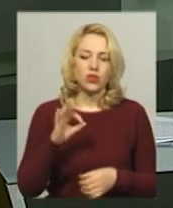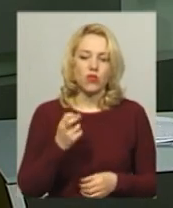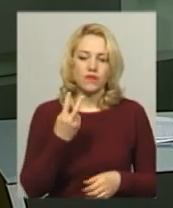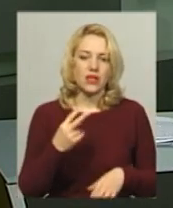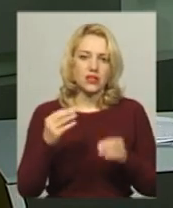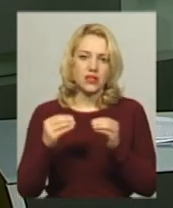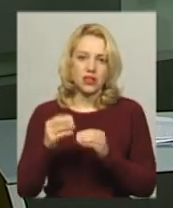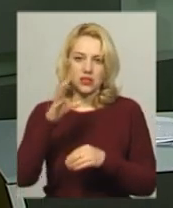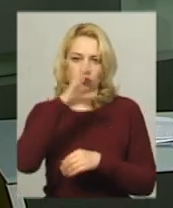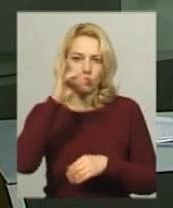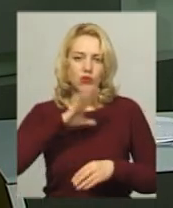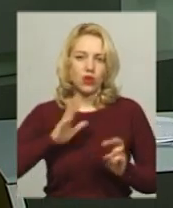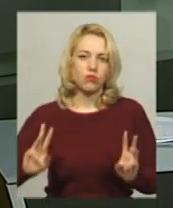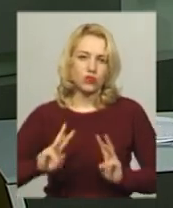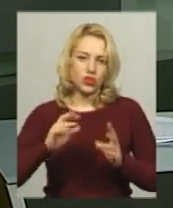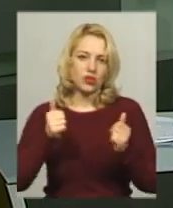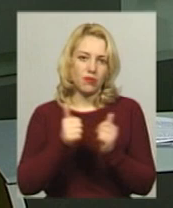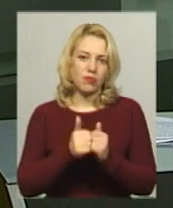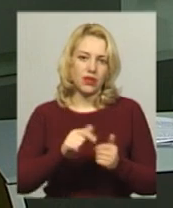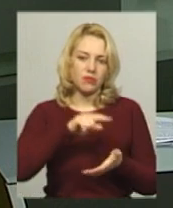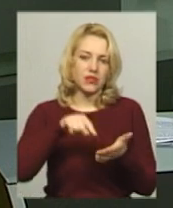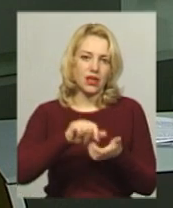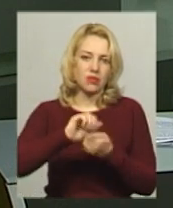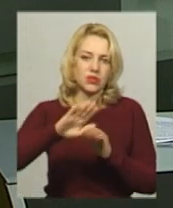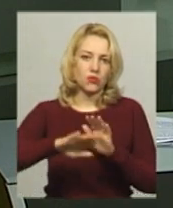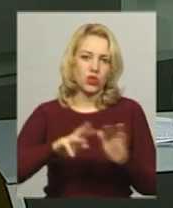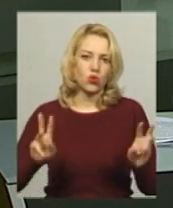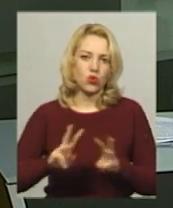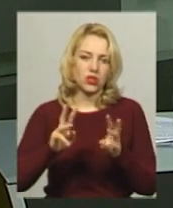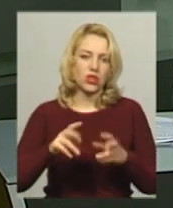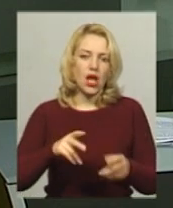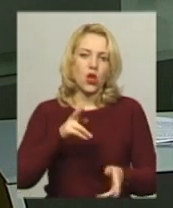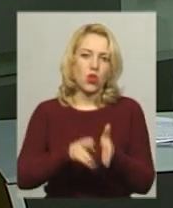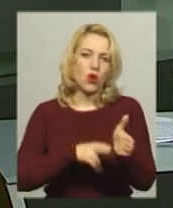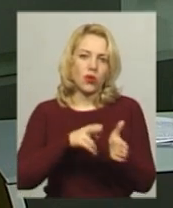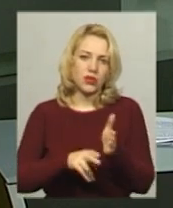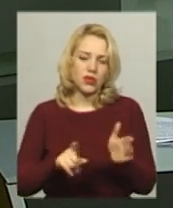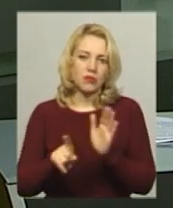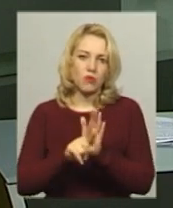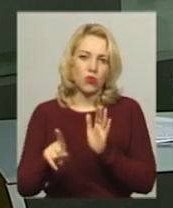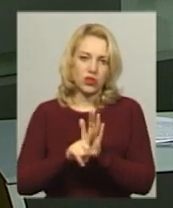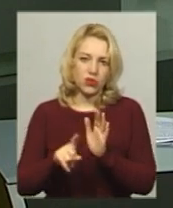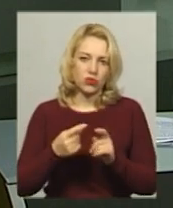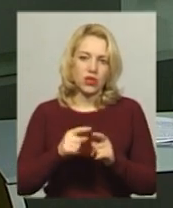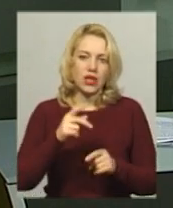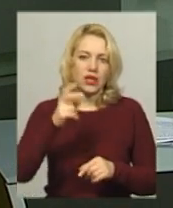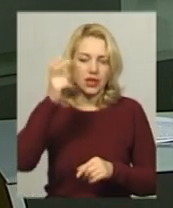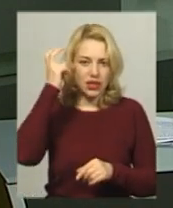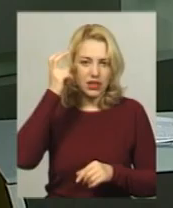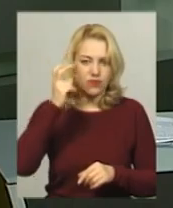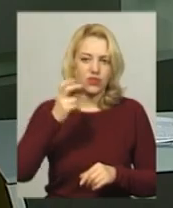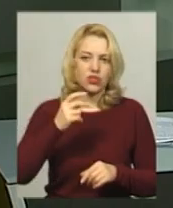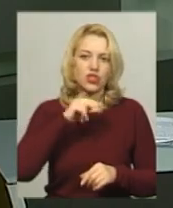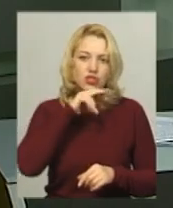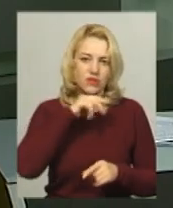.10 ночі сталася пожежа поблизу міста Кам'янця-Подільський. Горів локомотив потяга з полученням в Чернівці-Київ. Про це повідомив прес